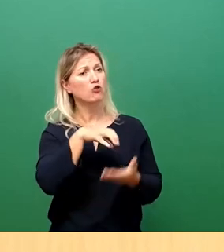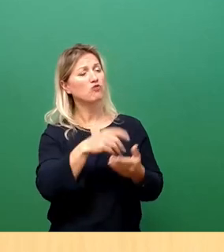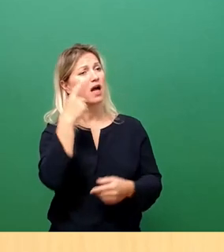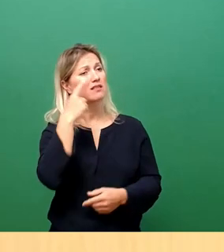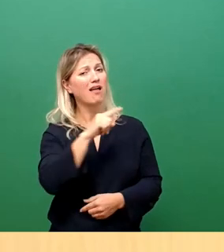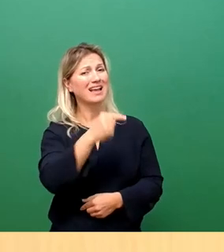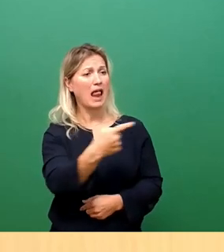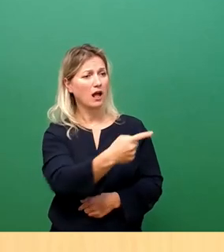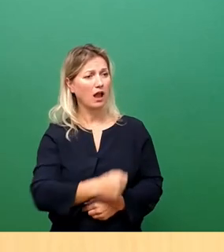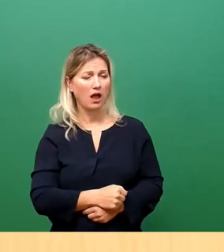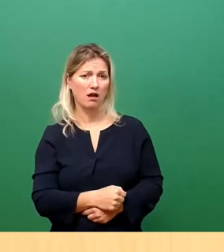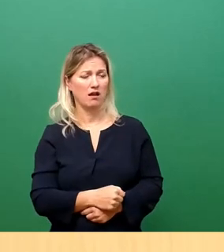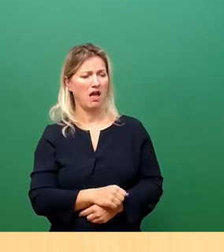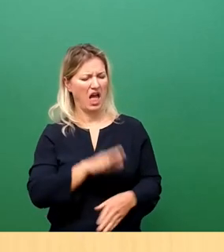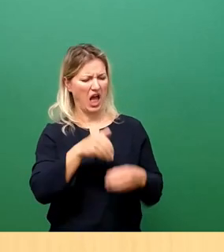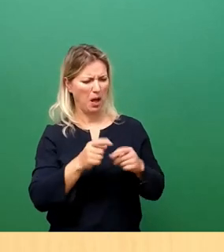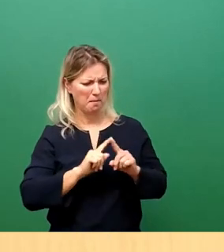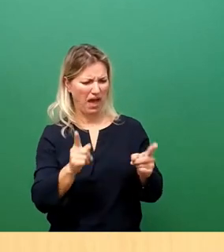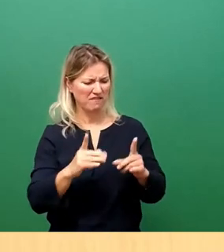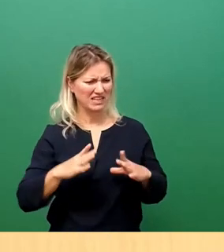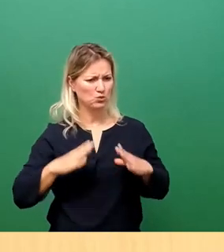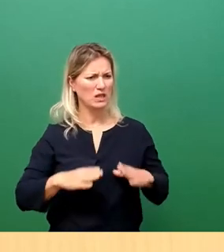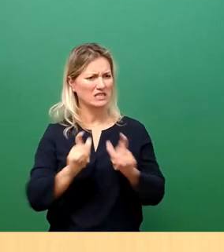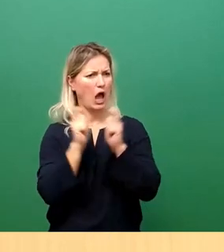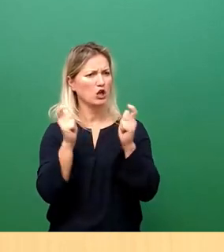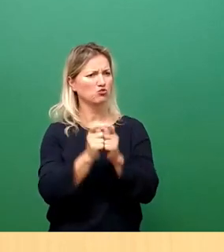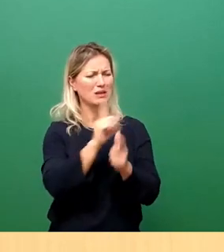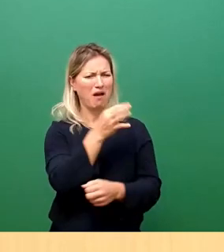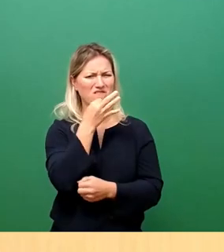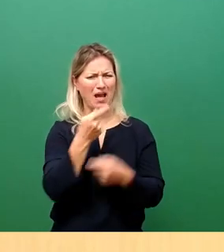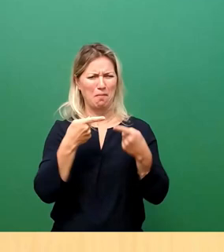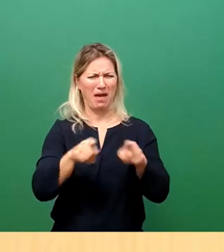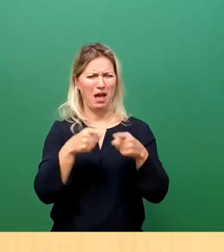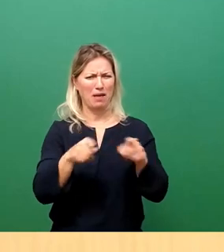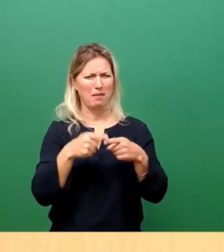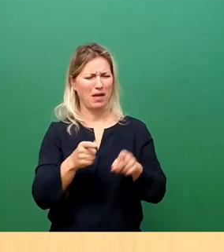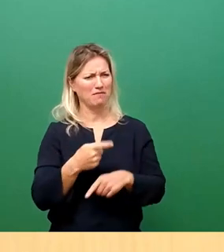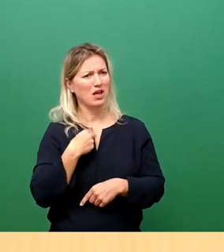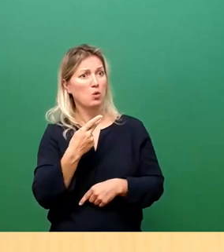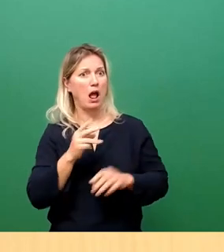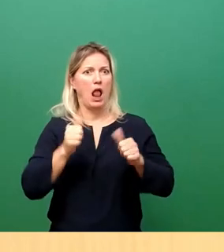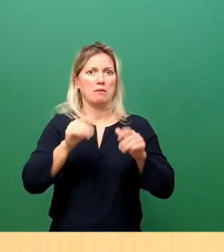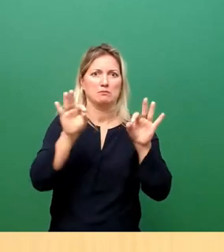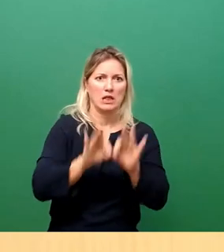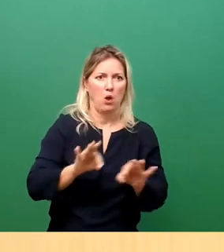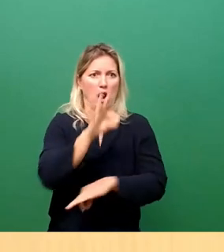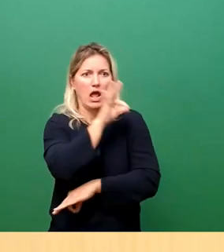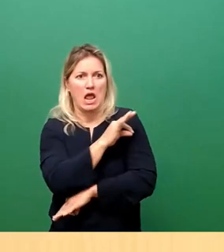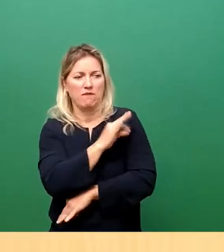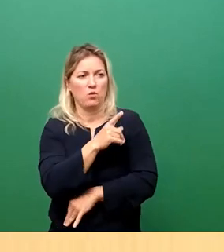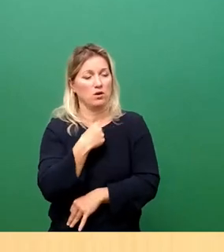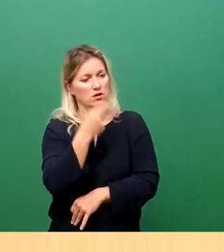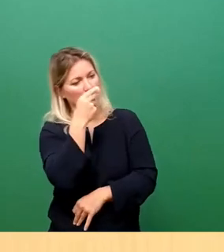schwurbeligen Fragen im Gesundheitsausschuss zur lebensbedrohlichen Impfung regelmäßig lächerlich.